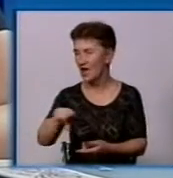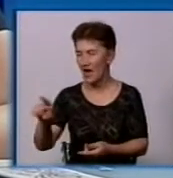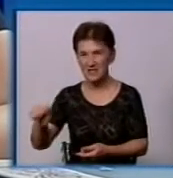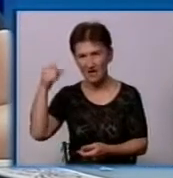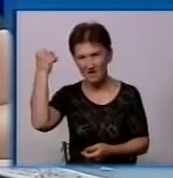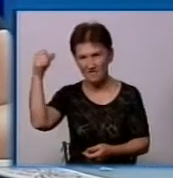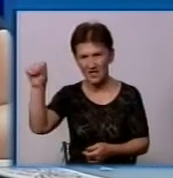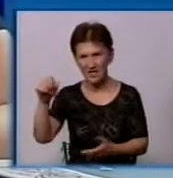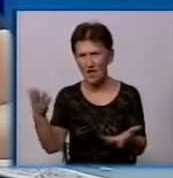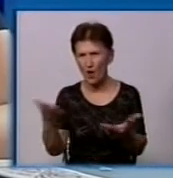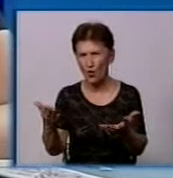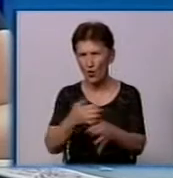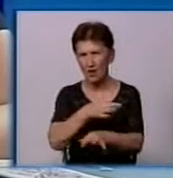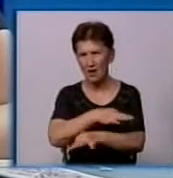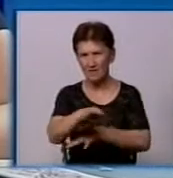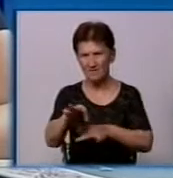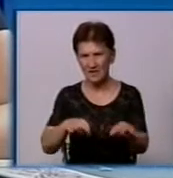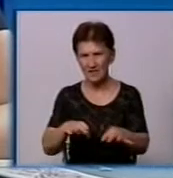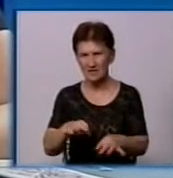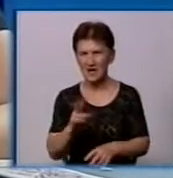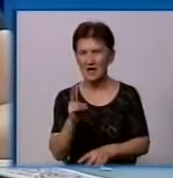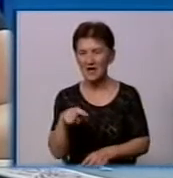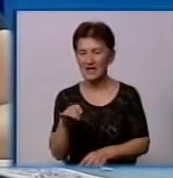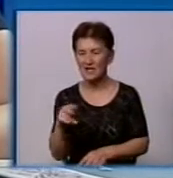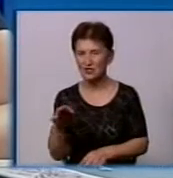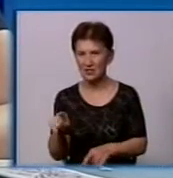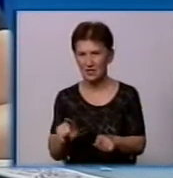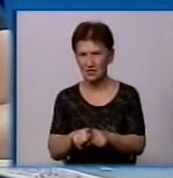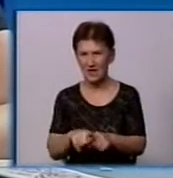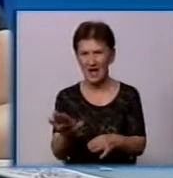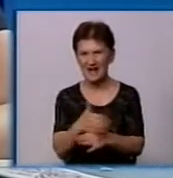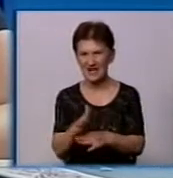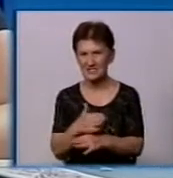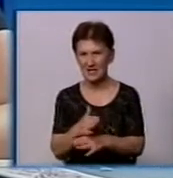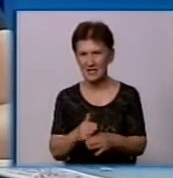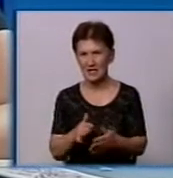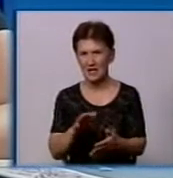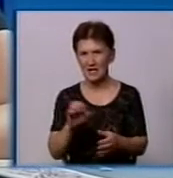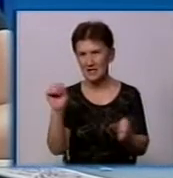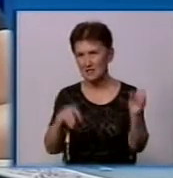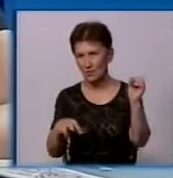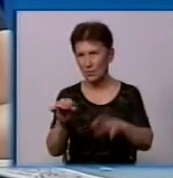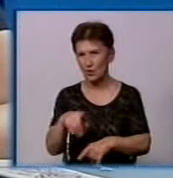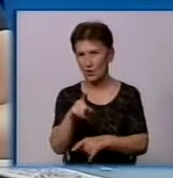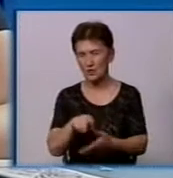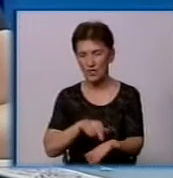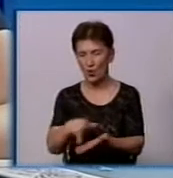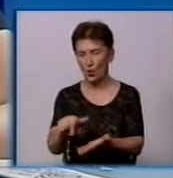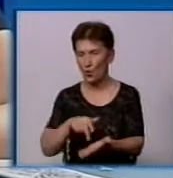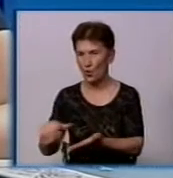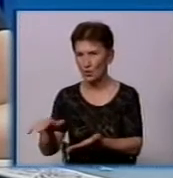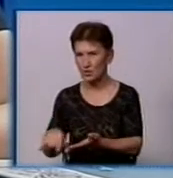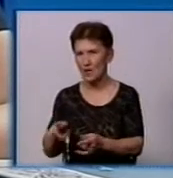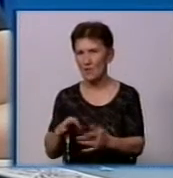какой-то проект фонда Кличка, і вони також організували раздельний сбор. Ну, вони начали з другого. Вони ходили по домам, собирали у людей